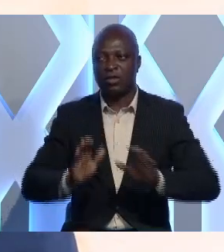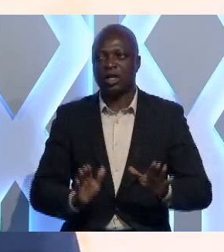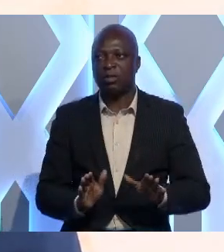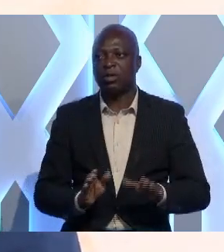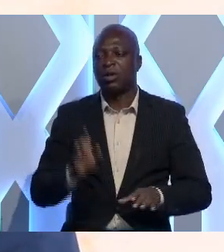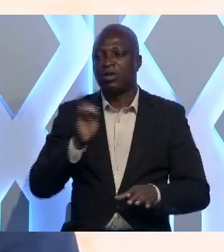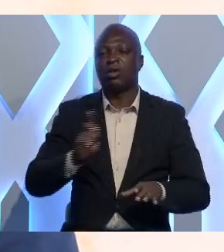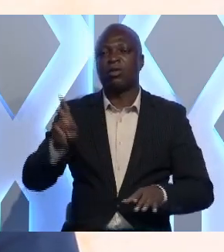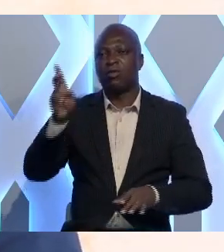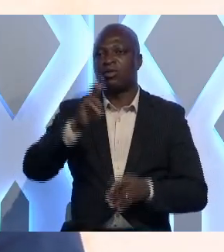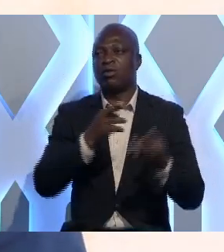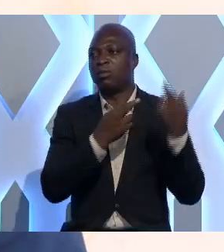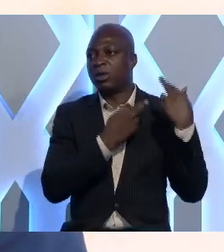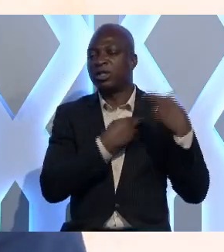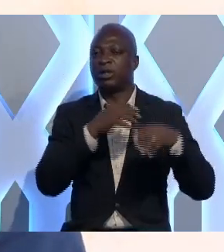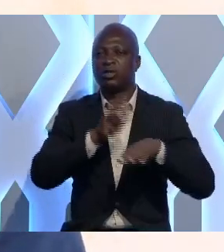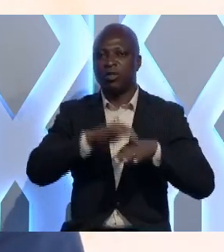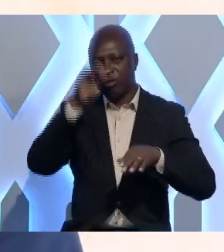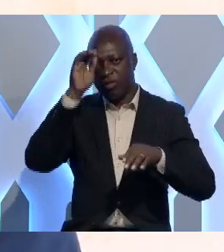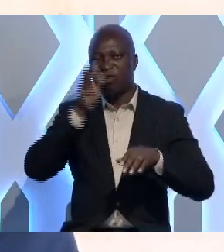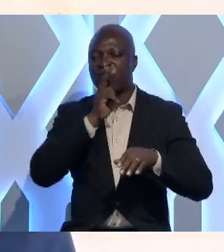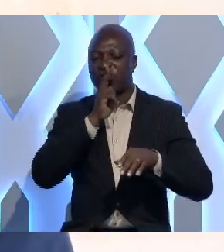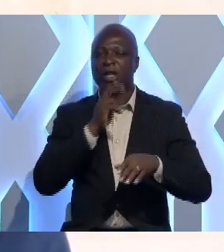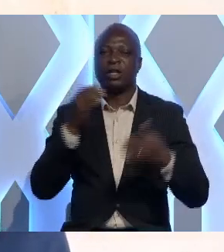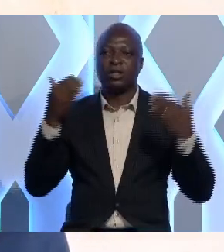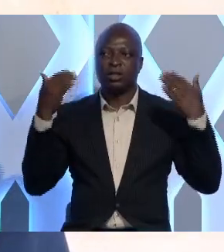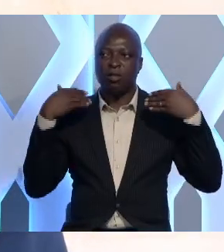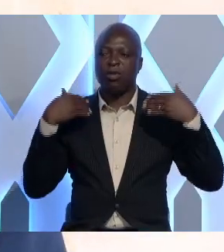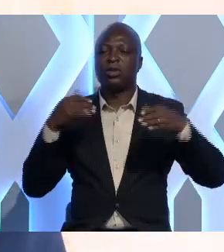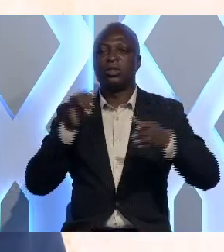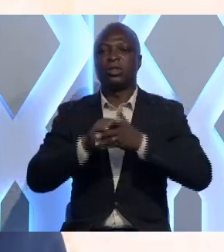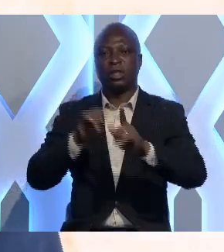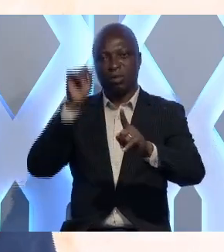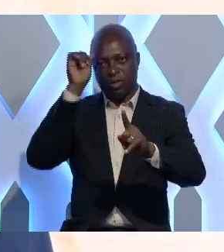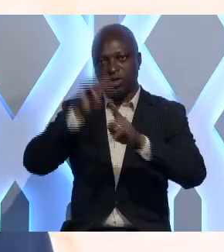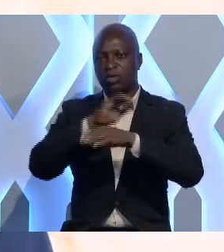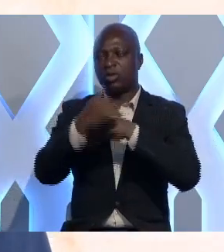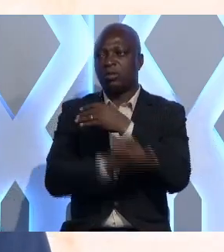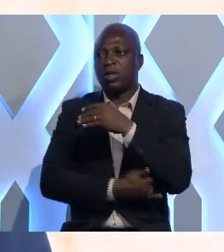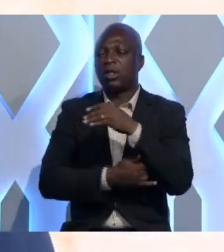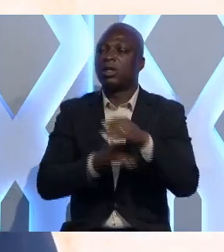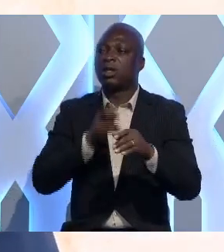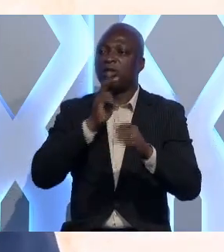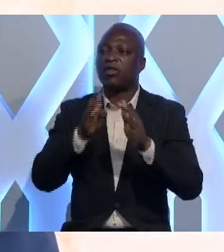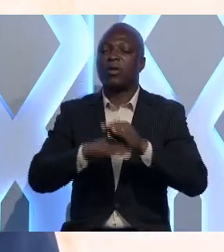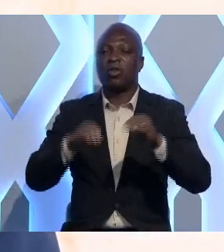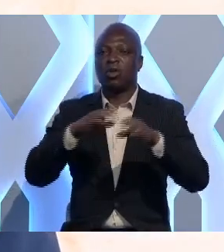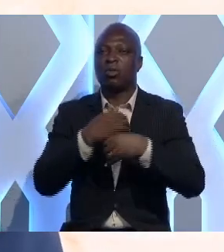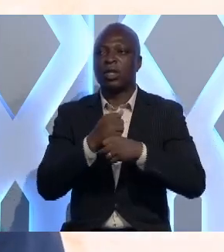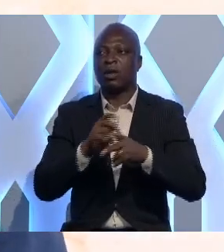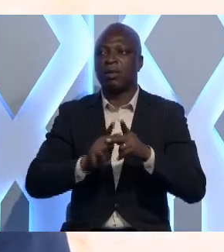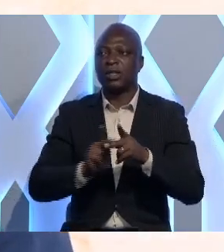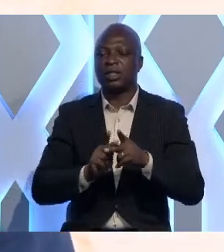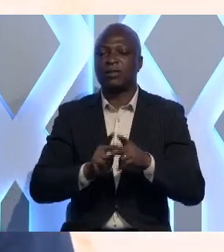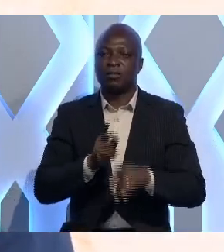Donc, vous portez sur vos frêles épaules vraiment l'ambition de tout un pays qui est vraiment de mettre en pratique